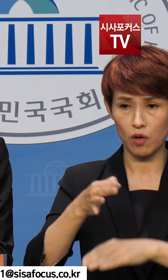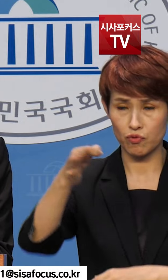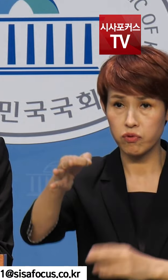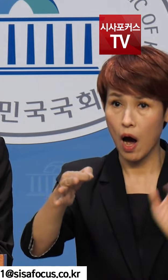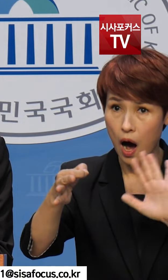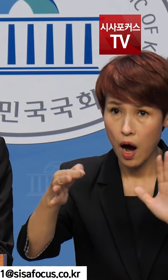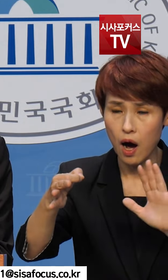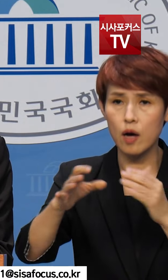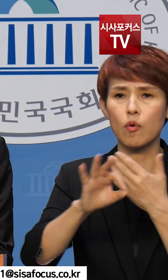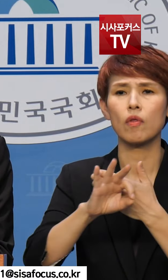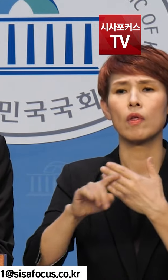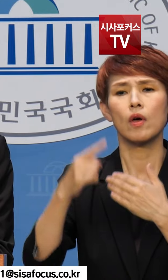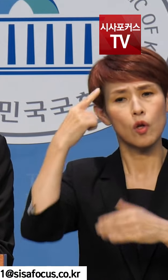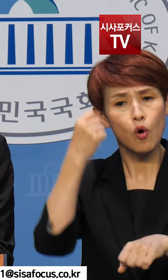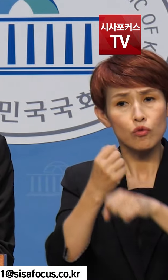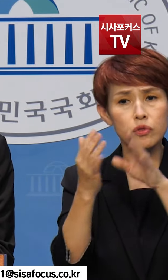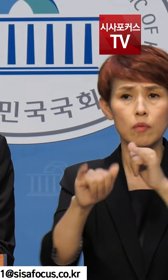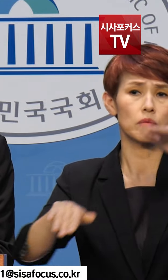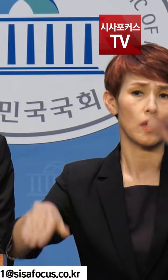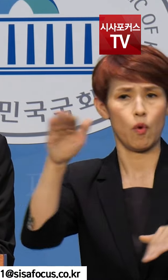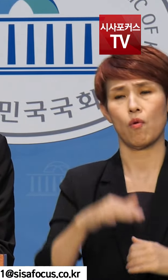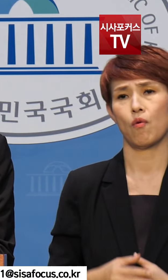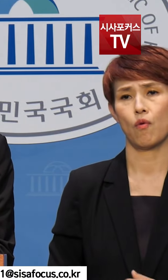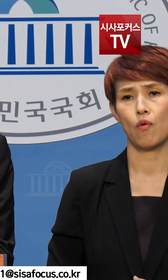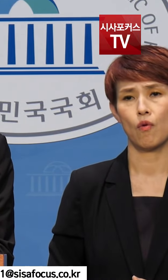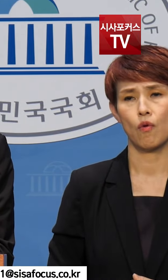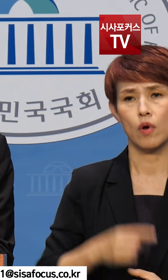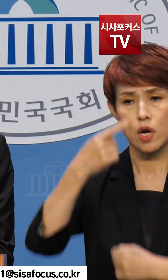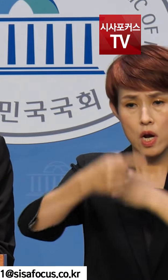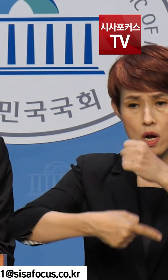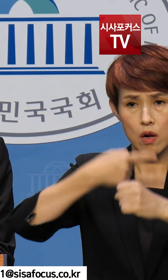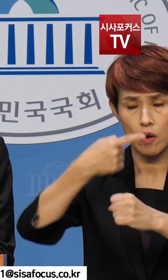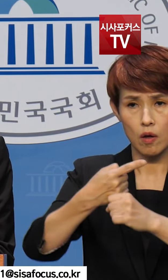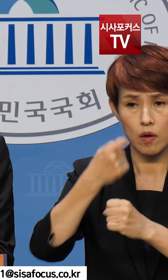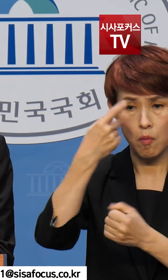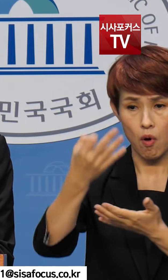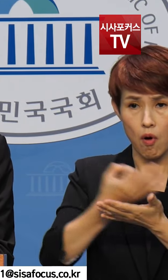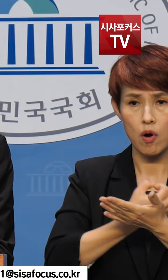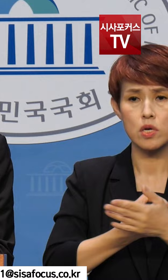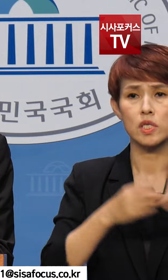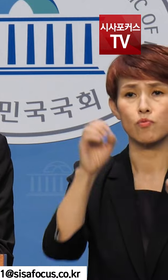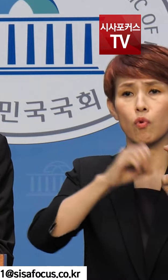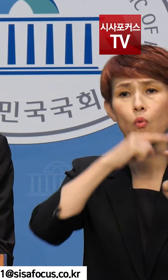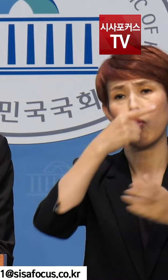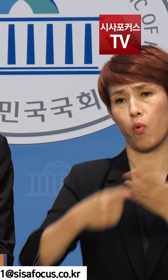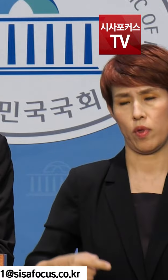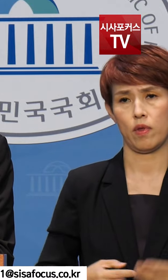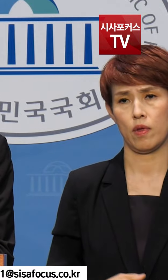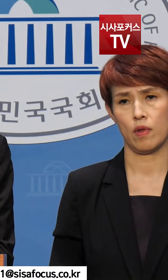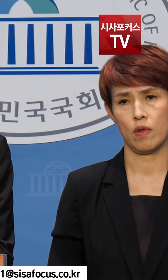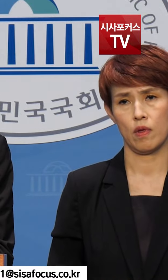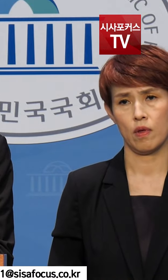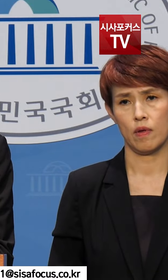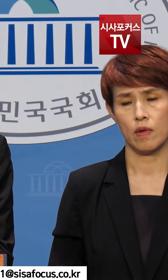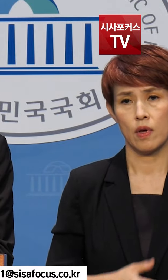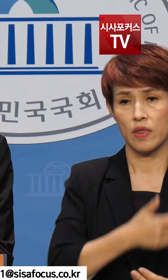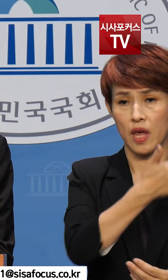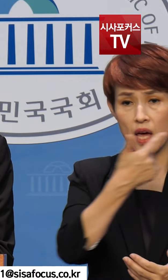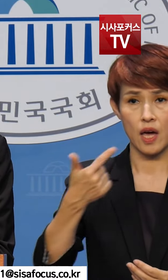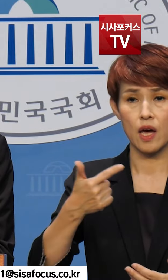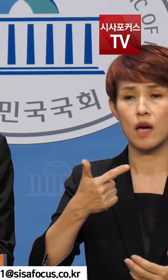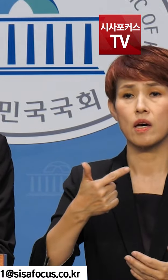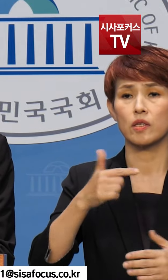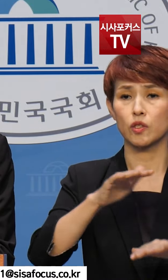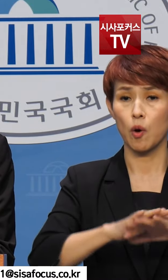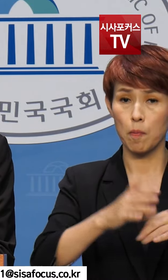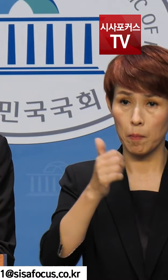다른 연구원들에 비해 역차별을 받는 것이고 연봉의 20%에 달하는 손해를 감수하는 것입니다. 대전지방법원도 판결을